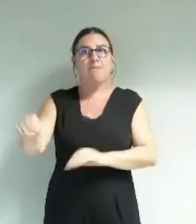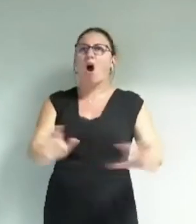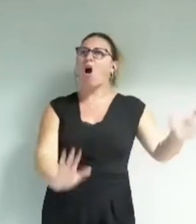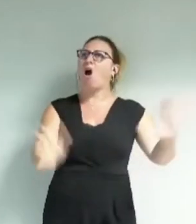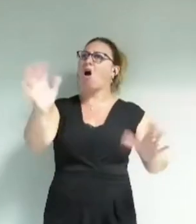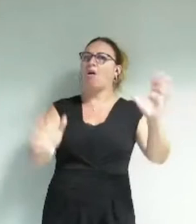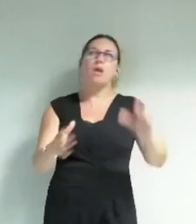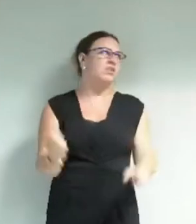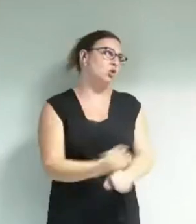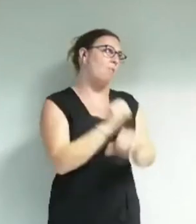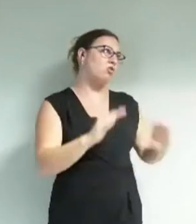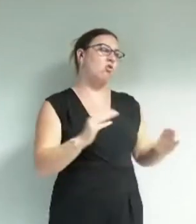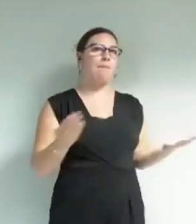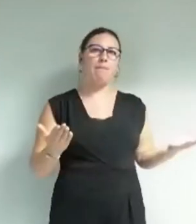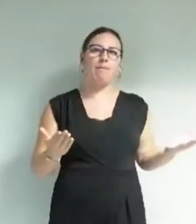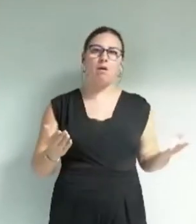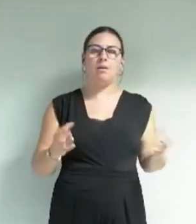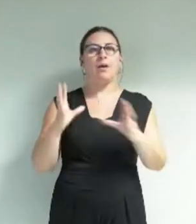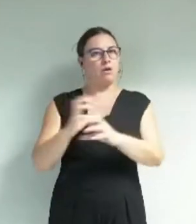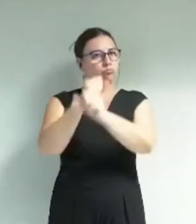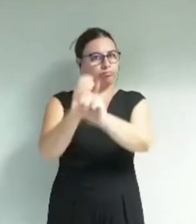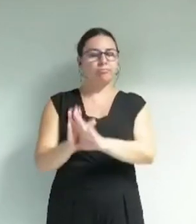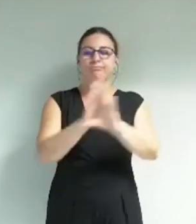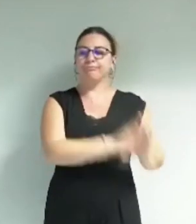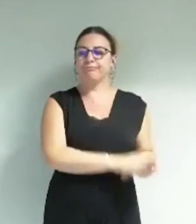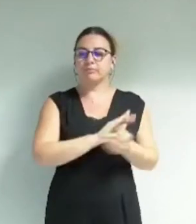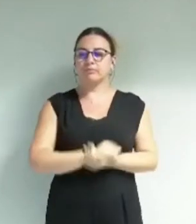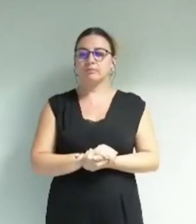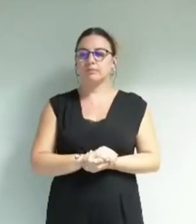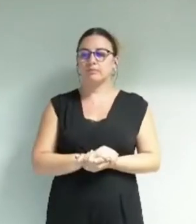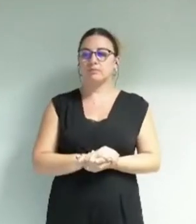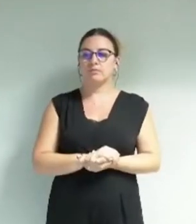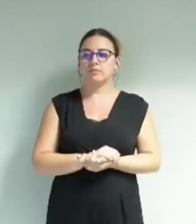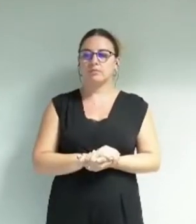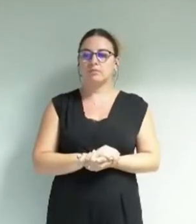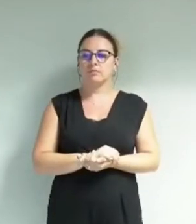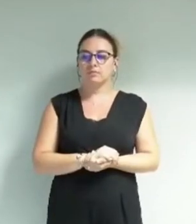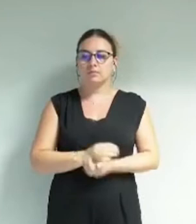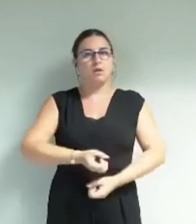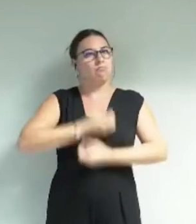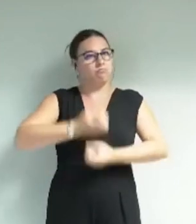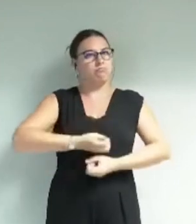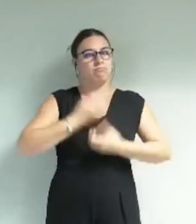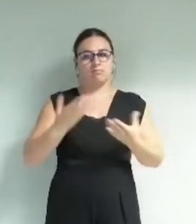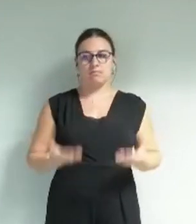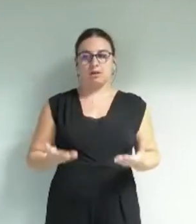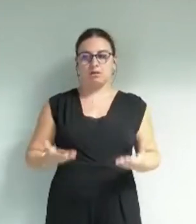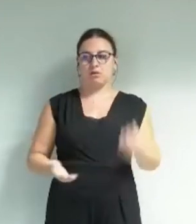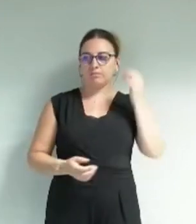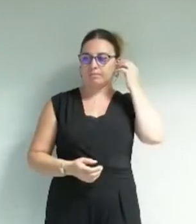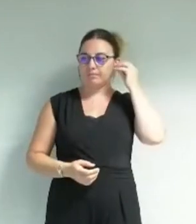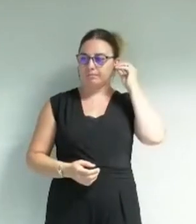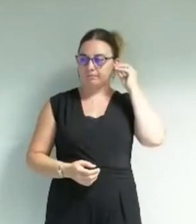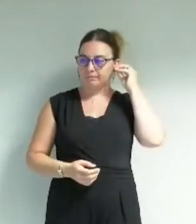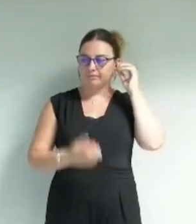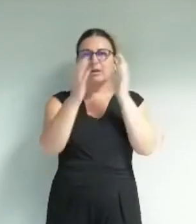un petit peu dommage. Bien. Donc maintenant, je vais commencer mon intervention. Dès le début de